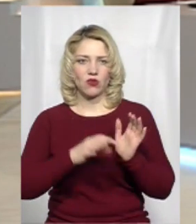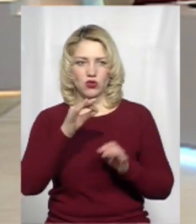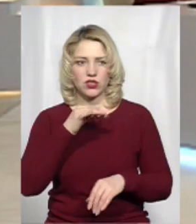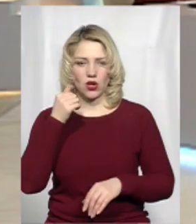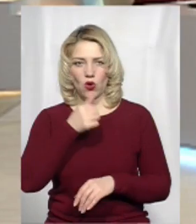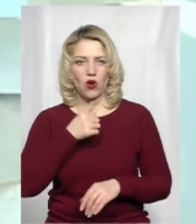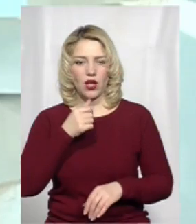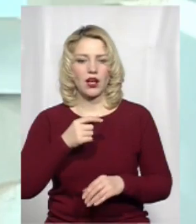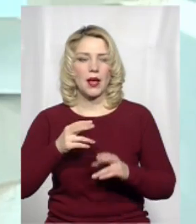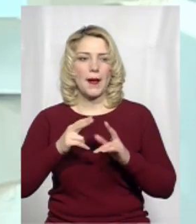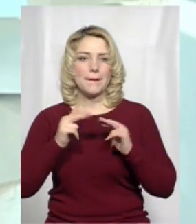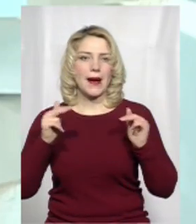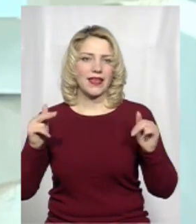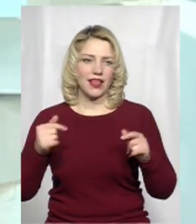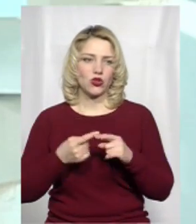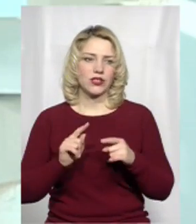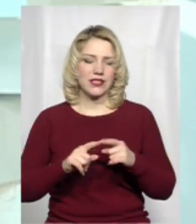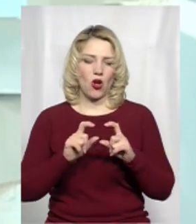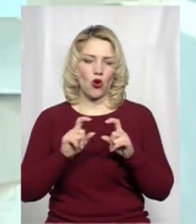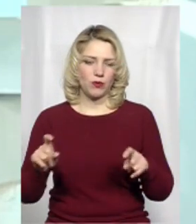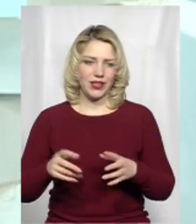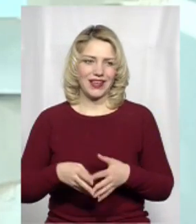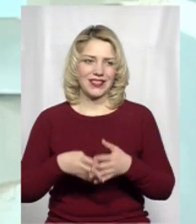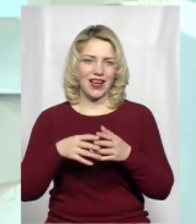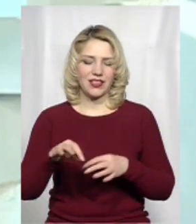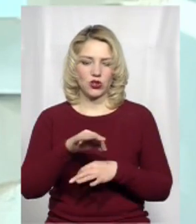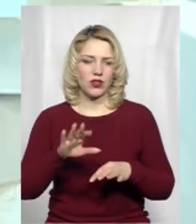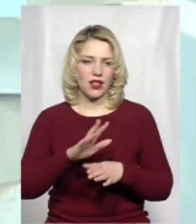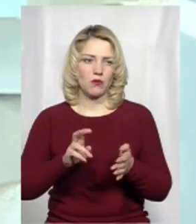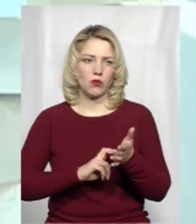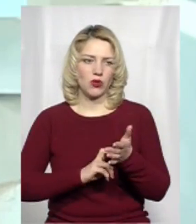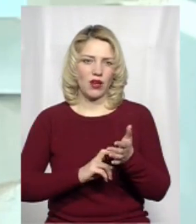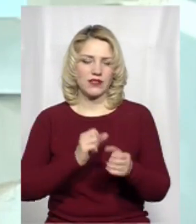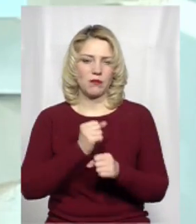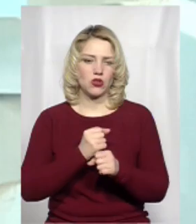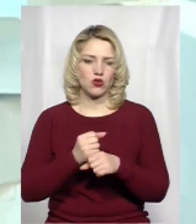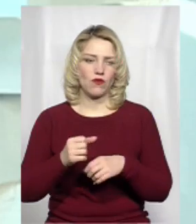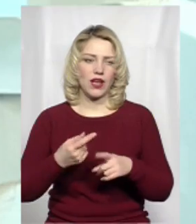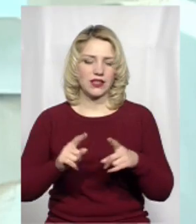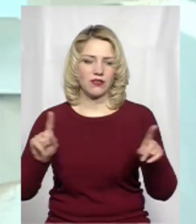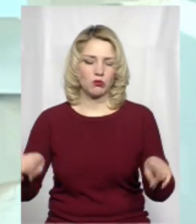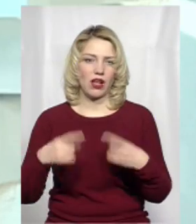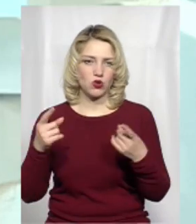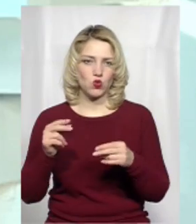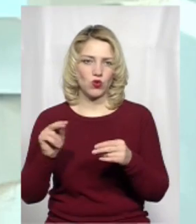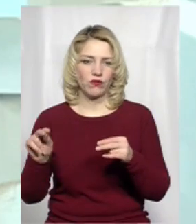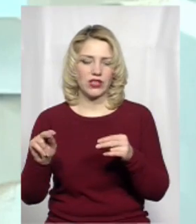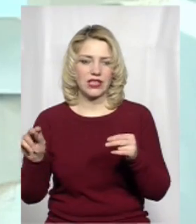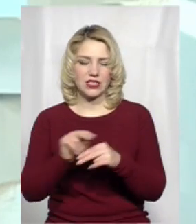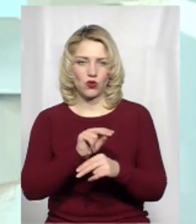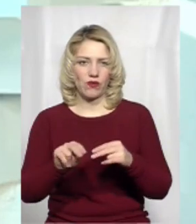Отроків, маєток, теж це об'єкт архітектури, не побоявся працювати з об'єктами архітектури, відреставрував, і